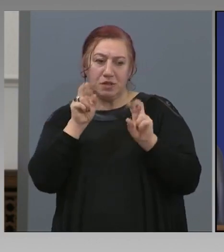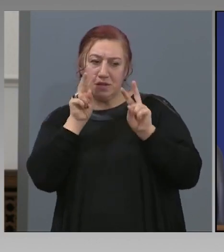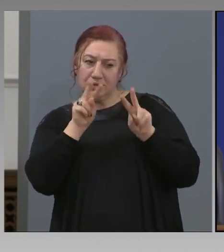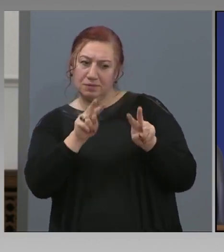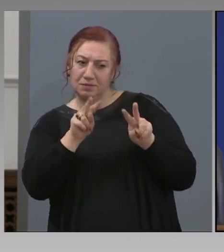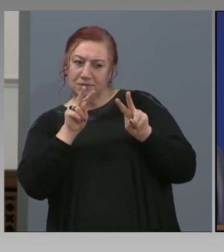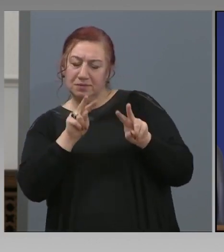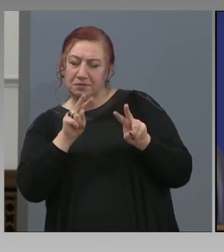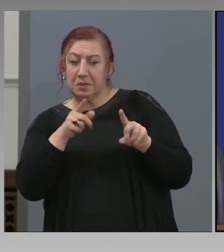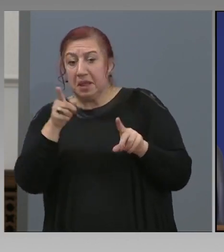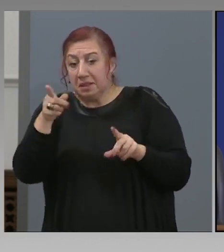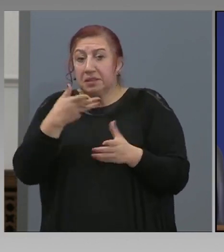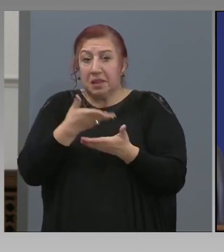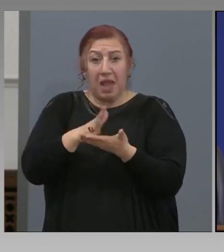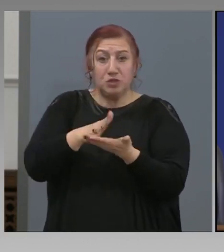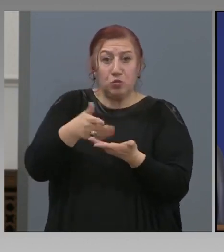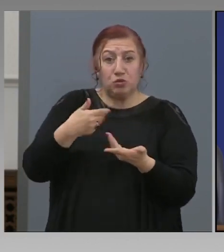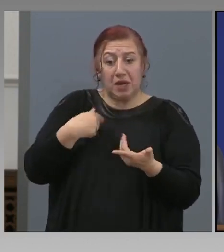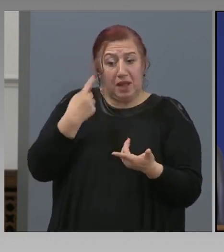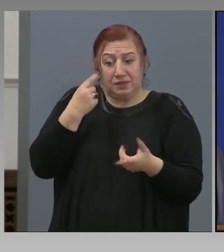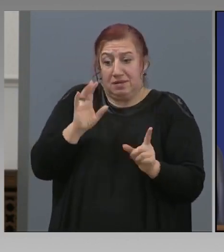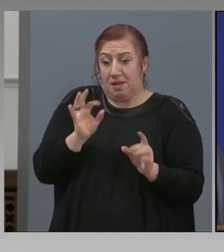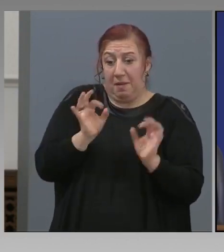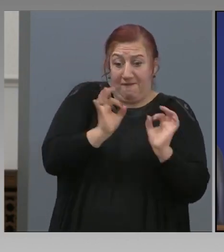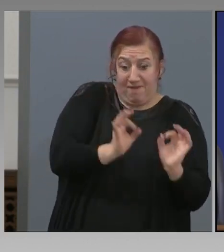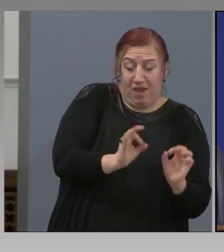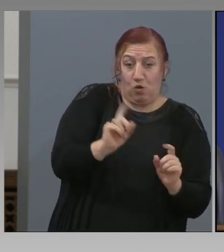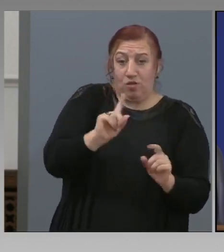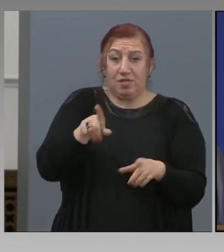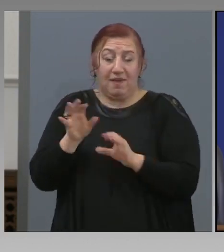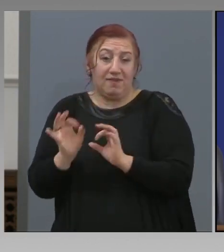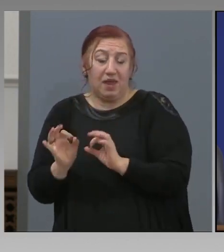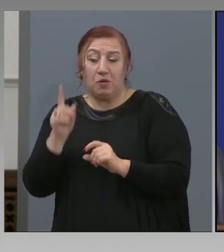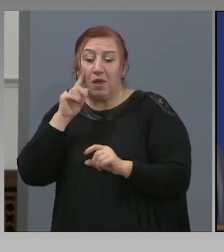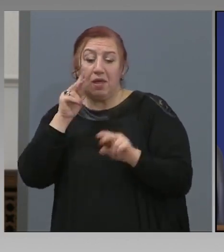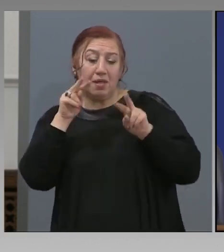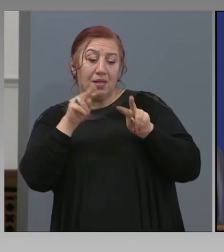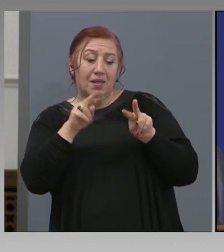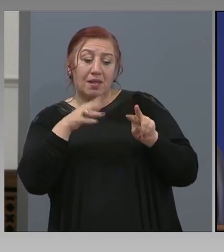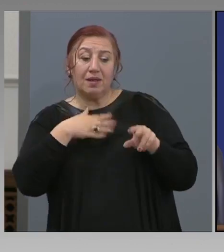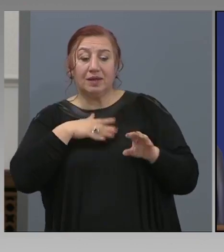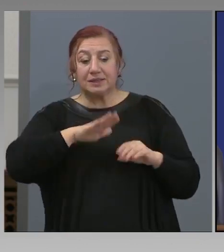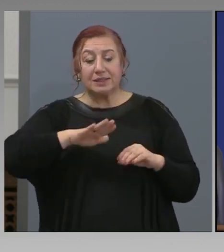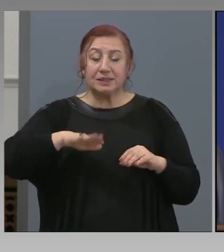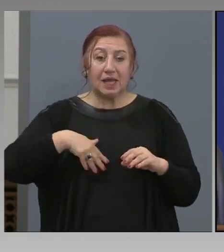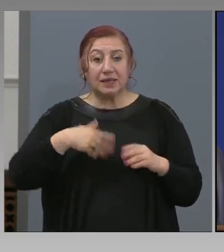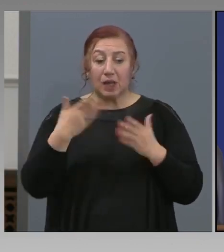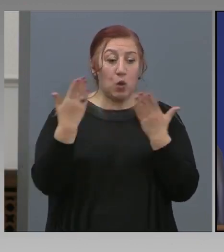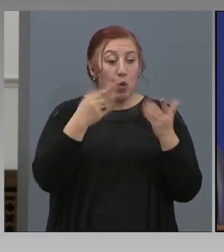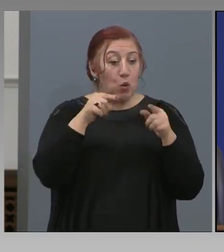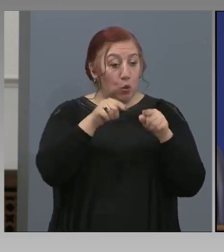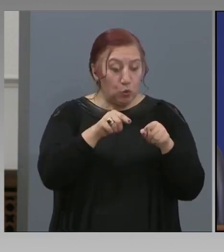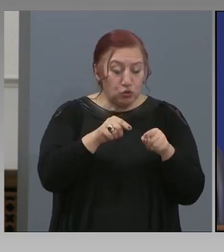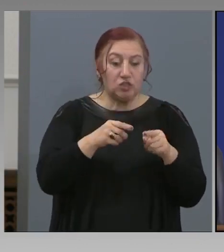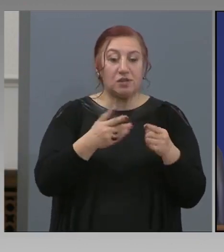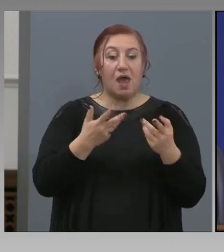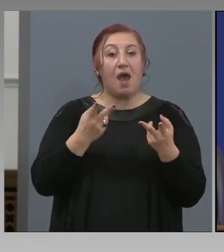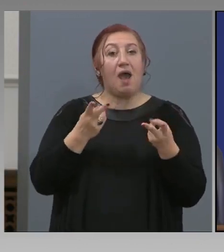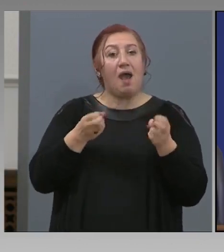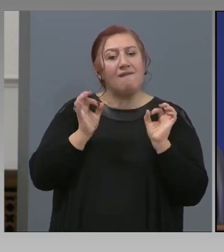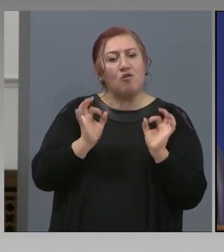дали е вярно или не, не твърдя, но наблюдават децата, кво учат, как учат, че учат и